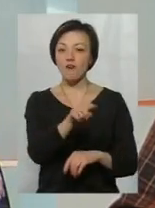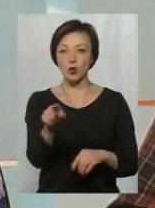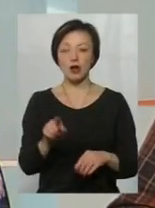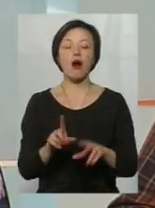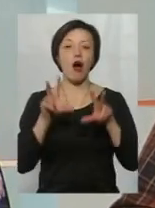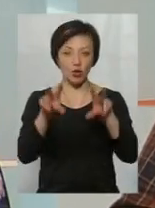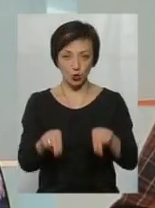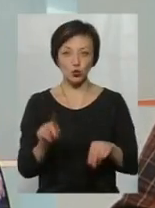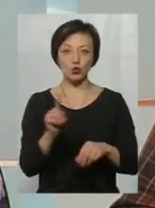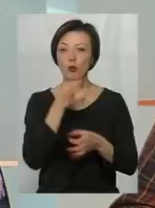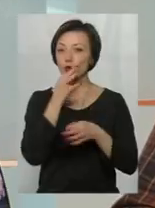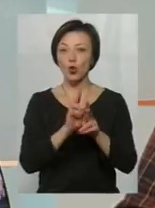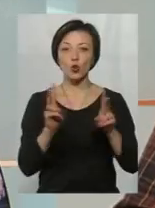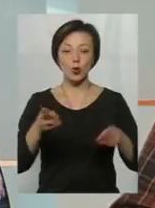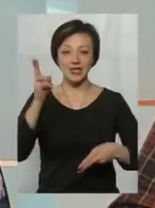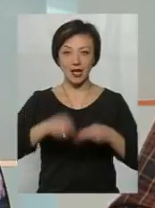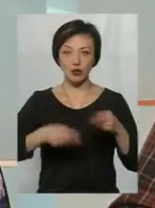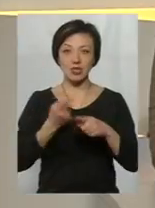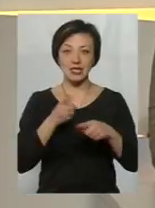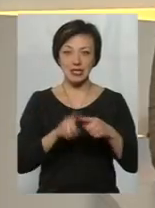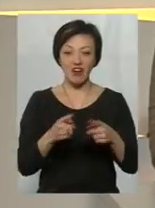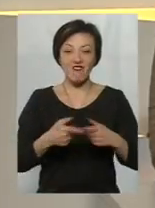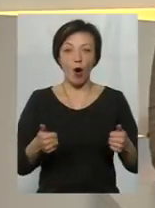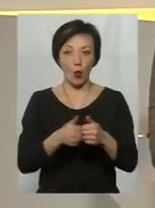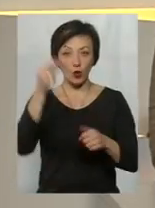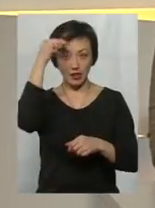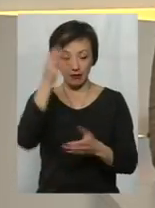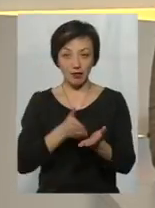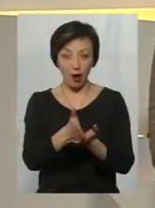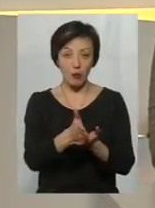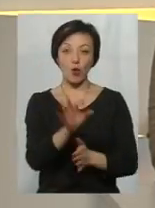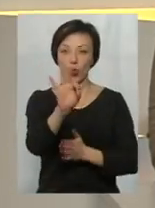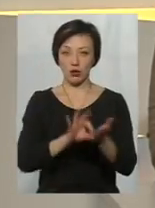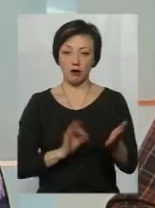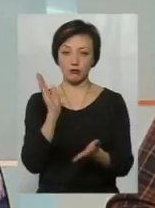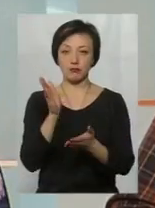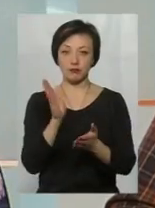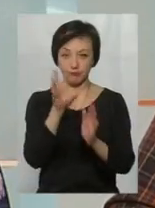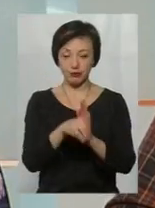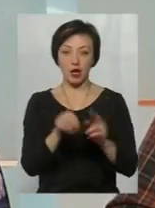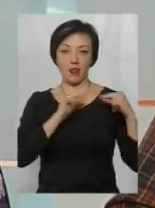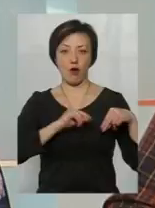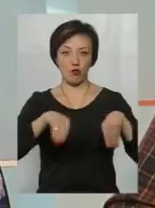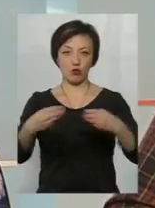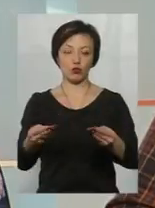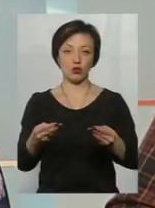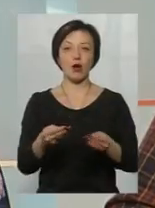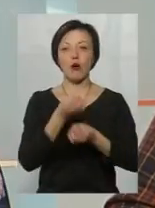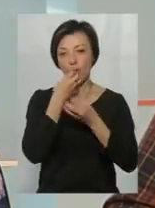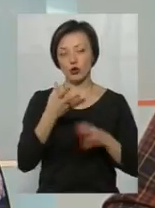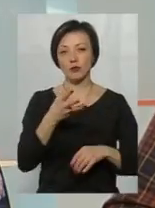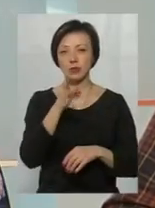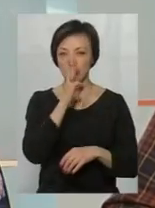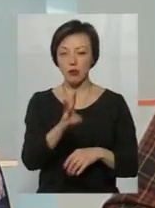гарантують, що будь-хто, який закінчує цей напрямок, відразу йде до них працювати з дуже гідними